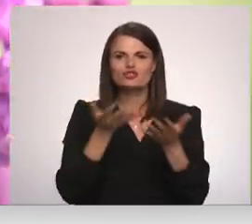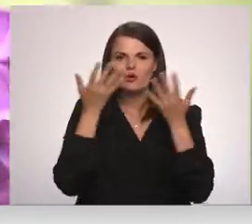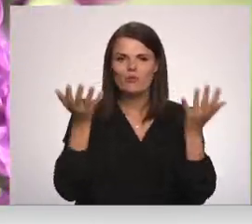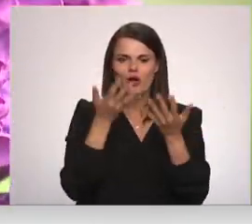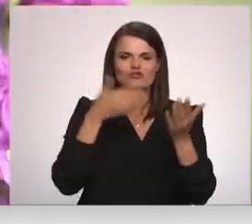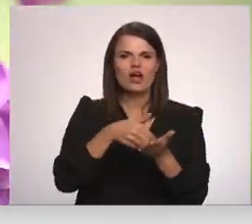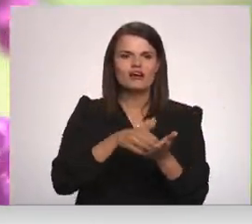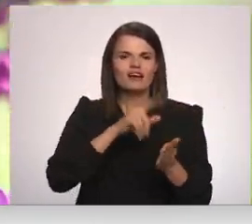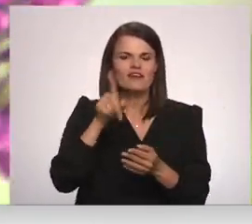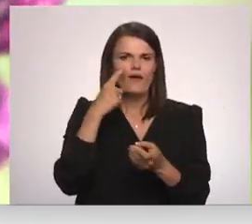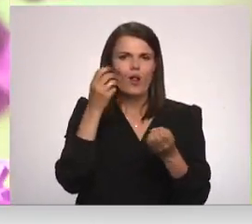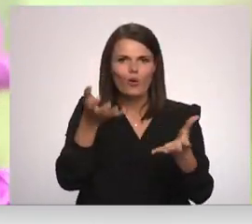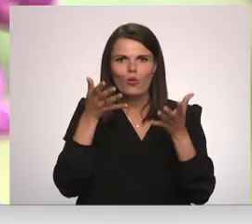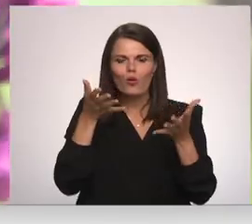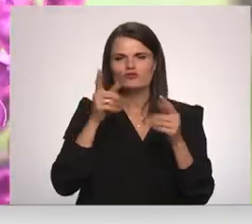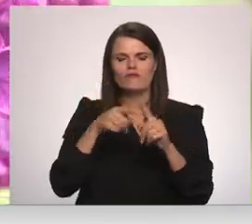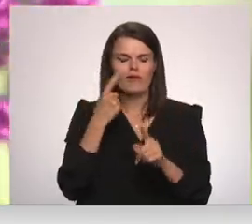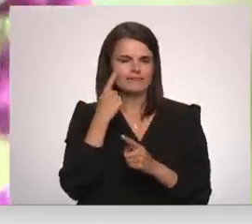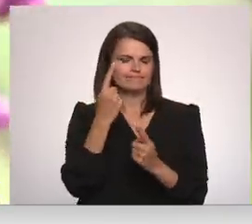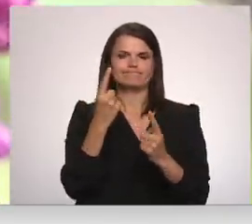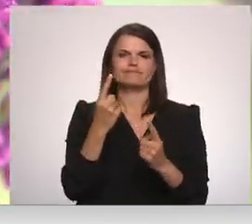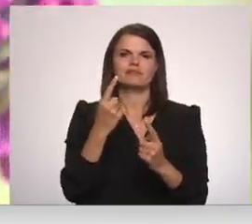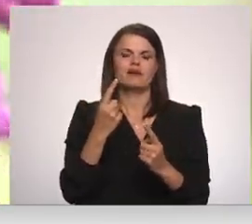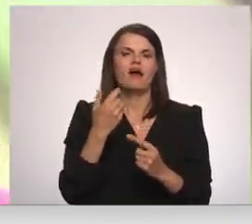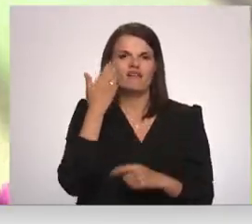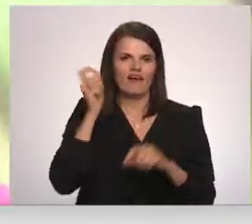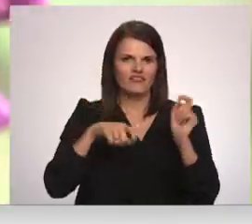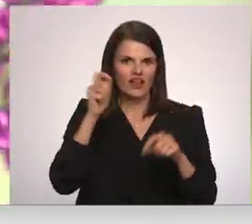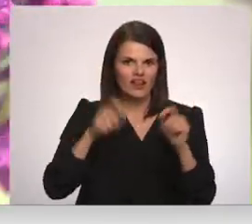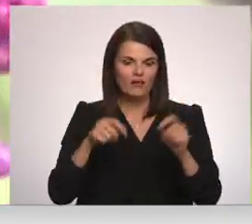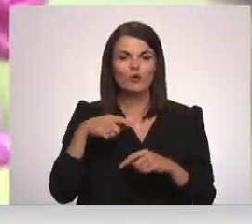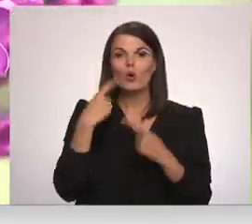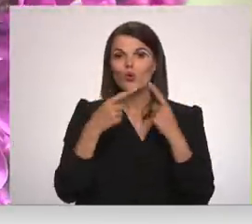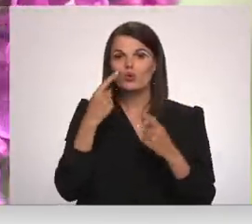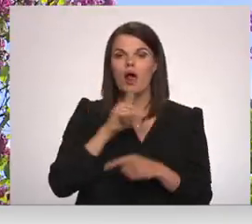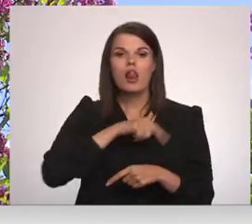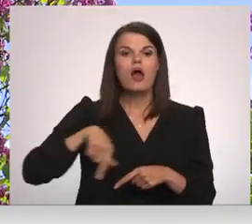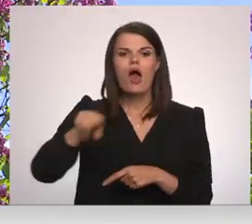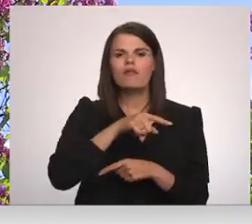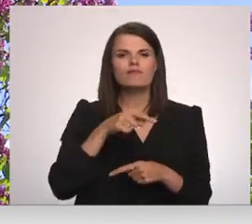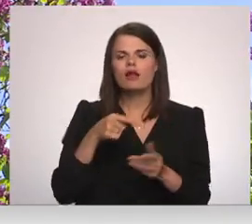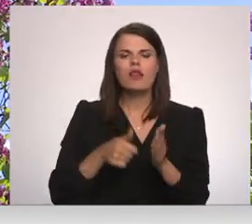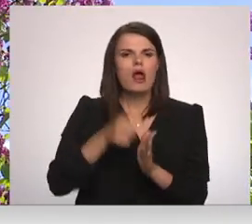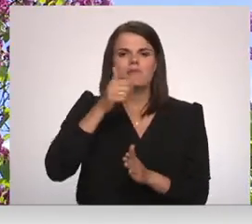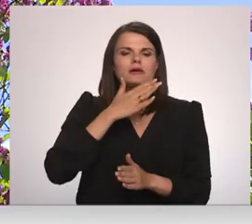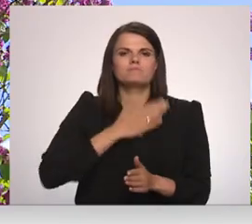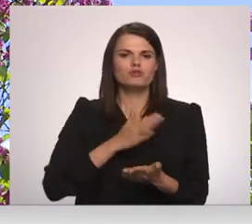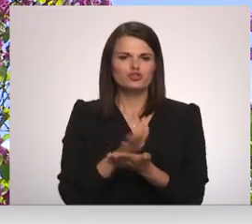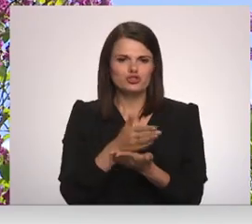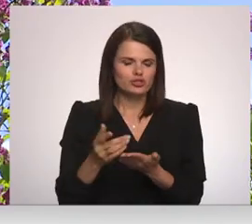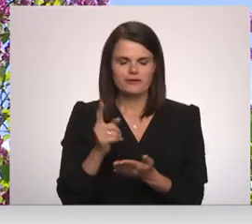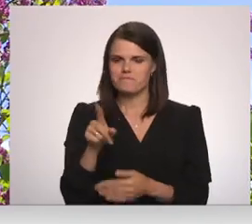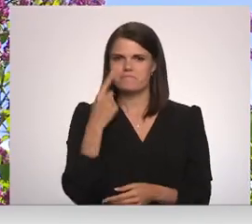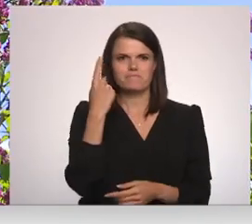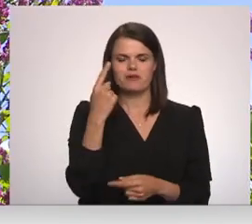krāsas ir vēl košākas, vēl izteiksmīgākas. Runājot par Latvijā iecienītākajām šķirnēm, te noteikti kā